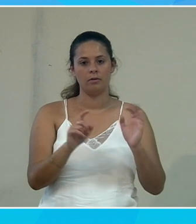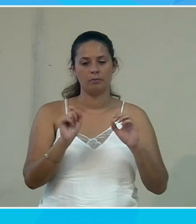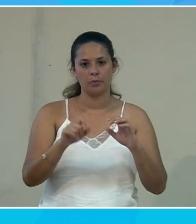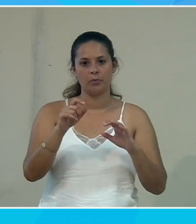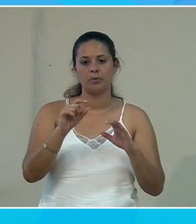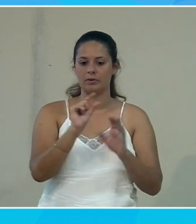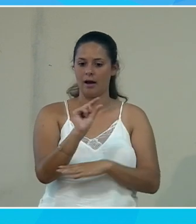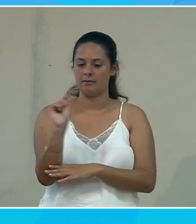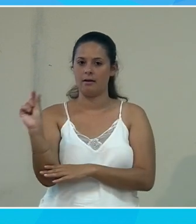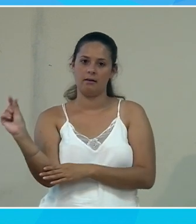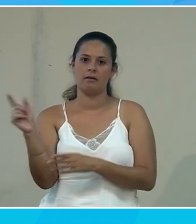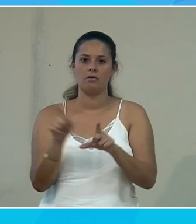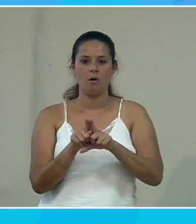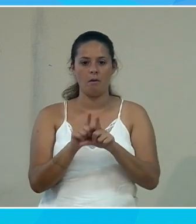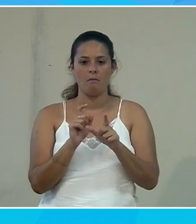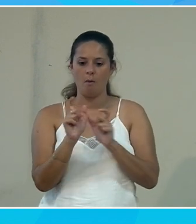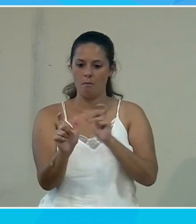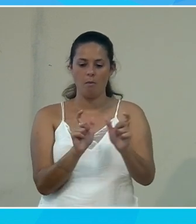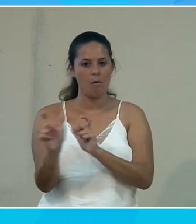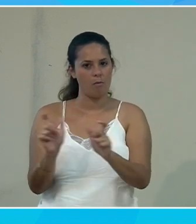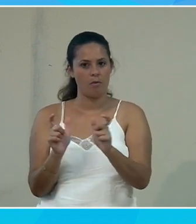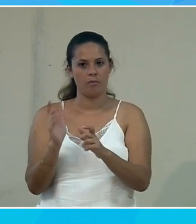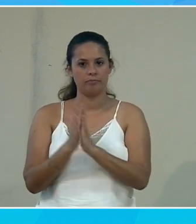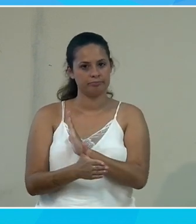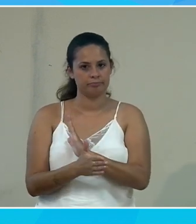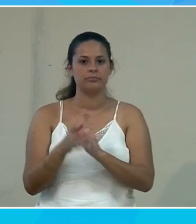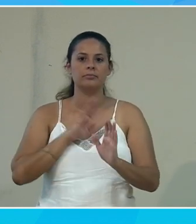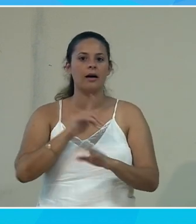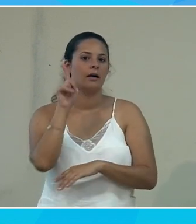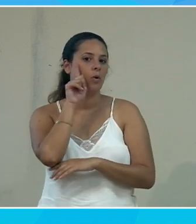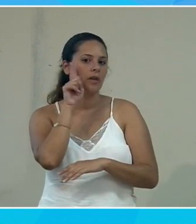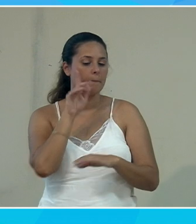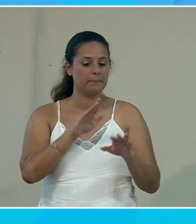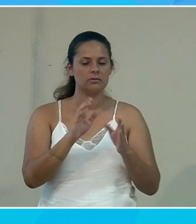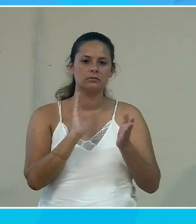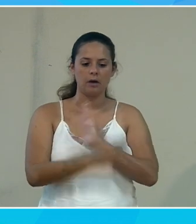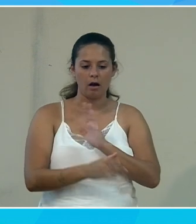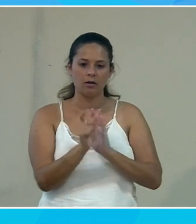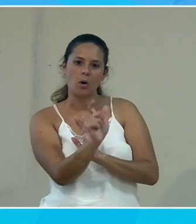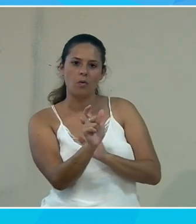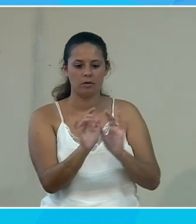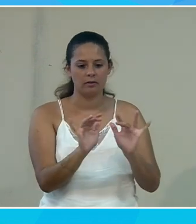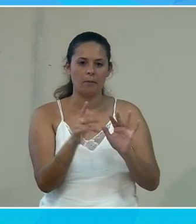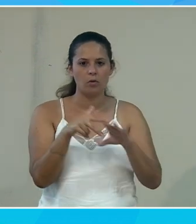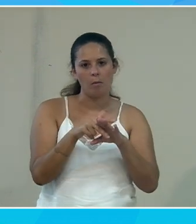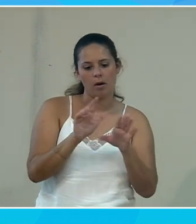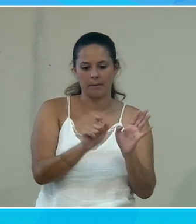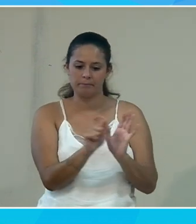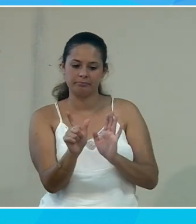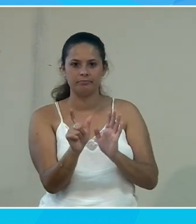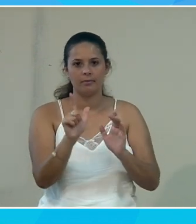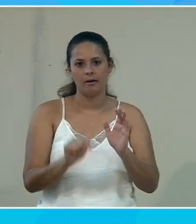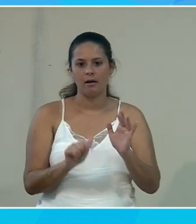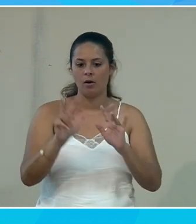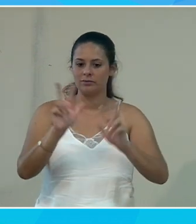caractères, on a des propositions de mots qui sont faites. Alors, ça, c'est courant sur les téléphones, c'est vrai que c'est quelque chose qui existe aussi sur un